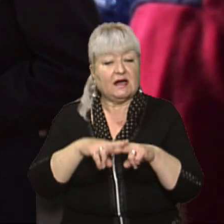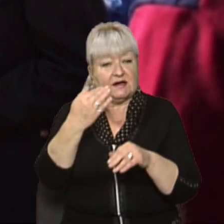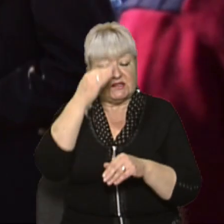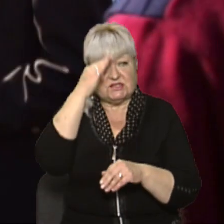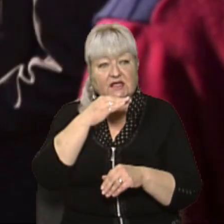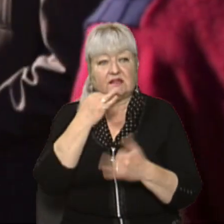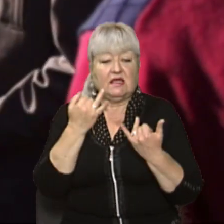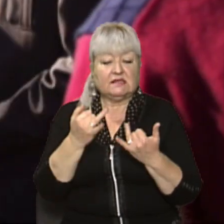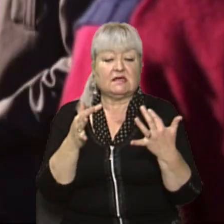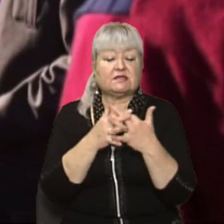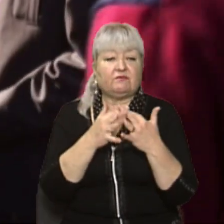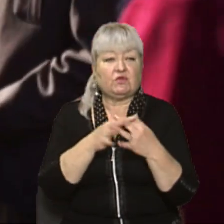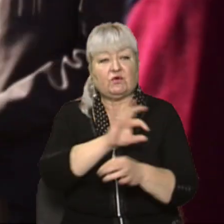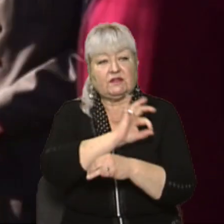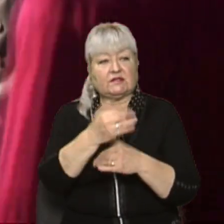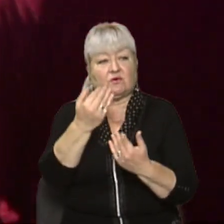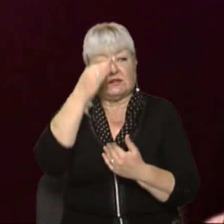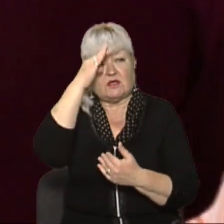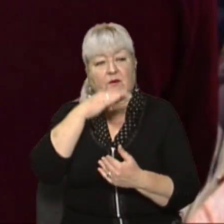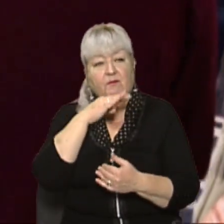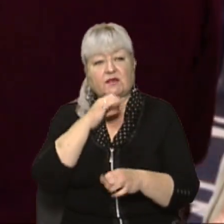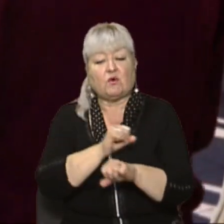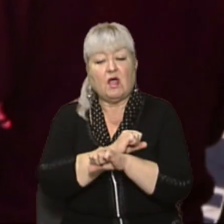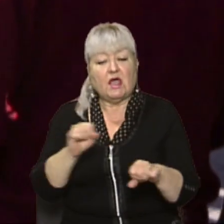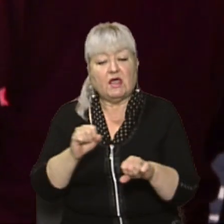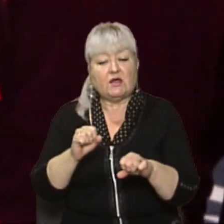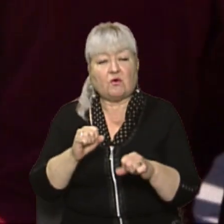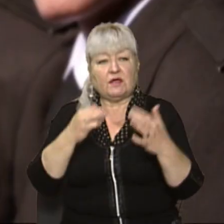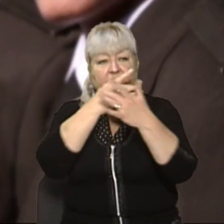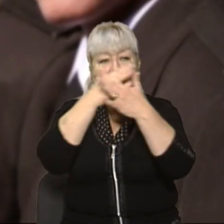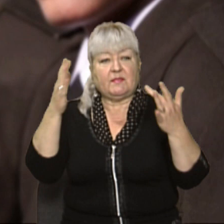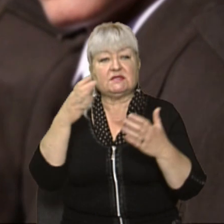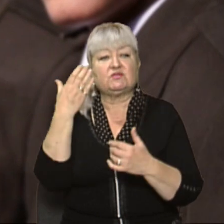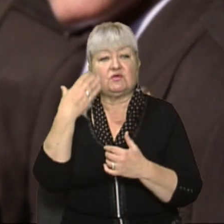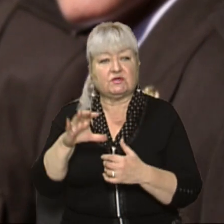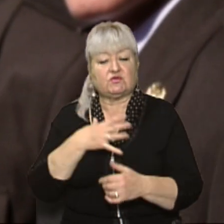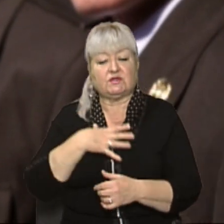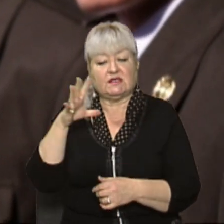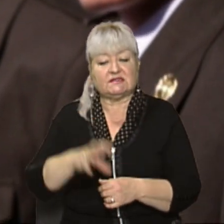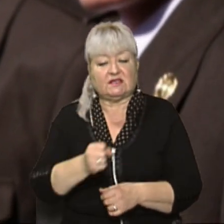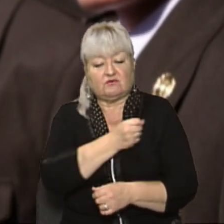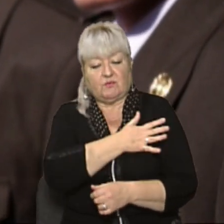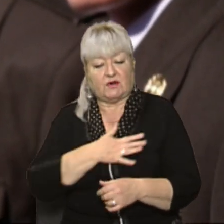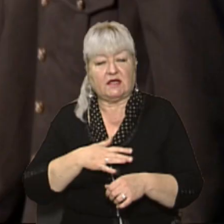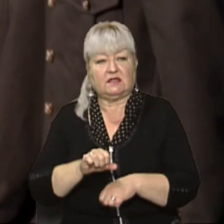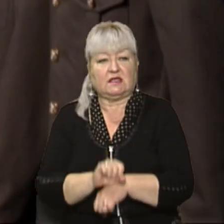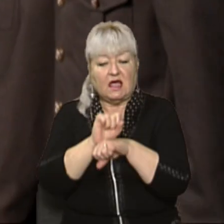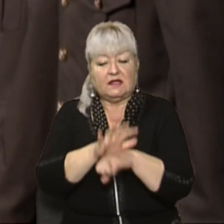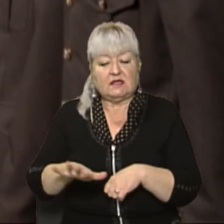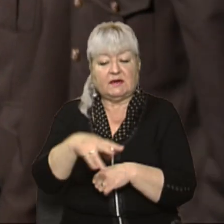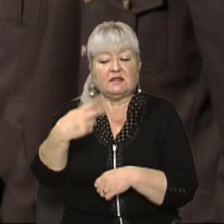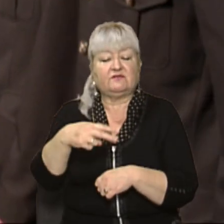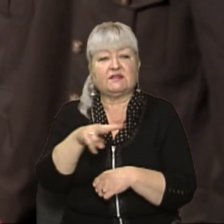зараз воює на Сході. А батько, герой Небесної Сотні Віталій Коцюба, загинув від вогнепального поранення на Майдані 20